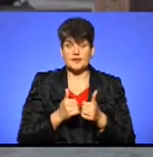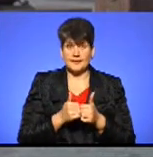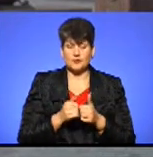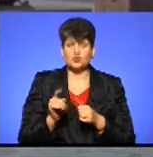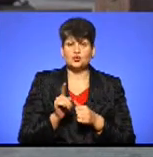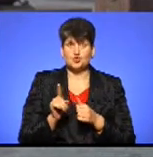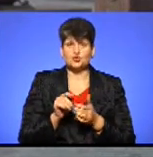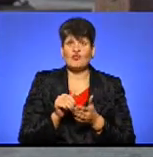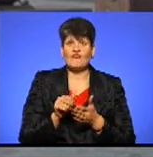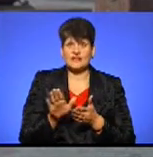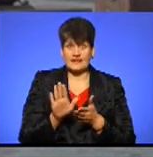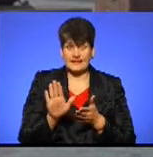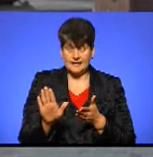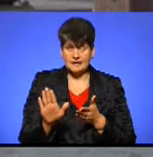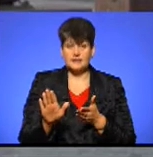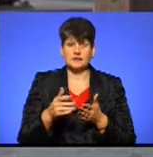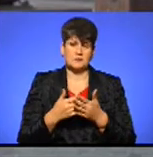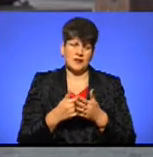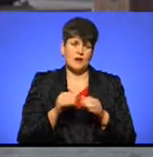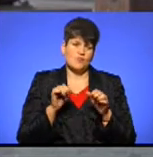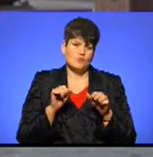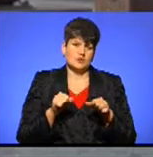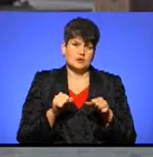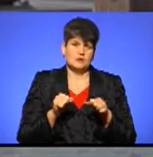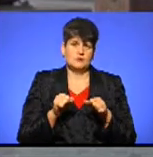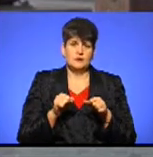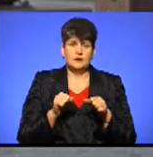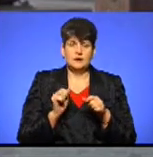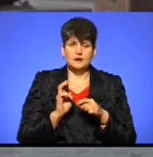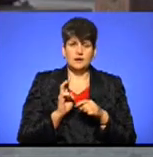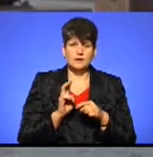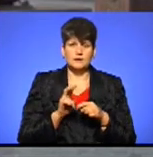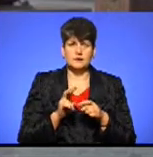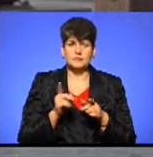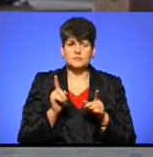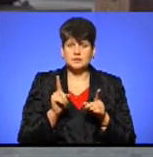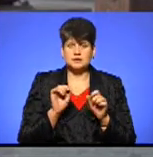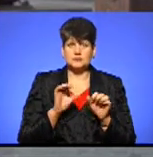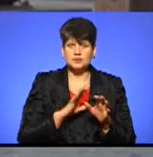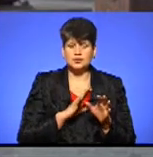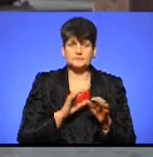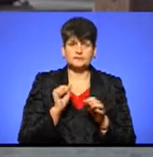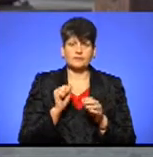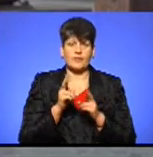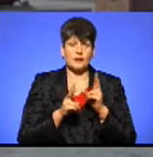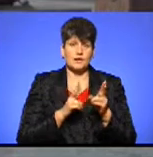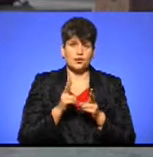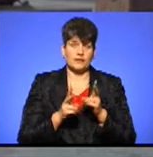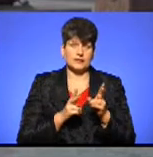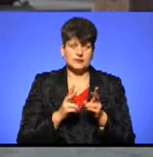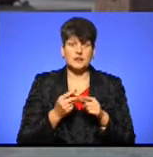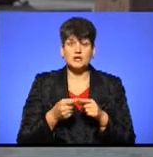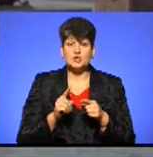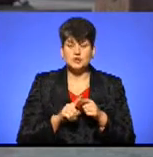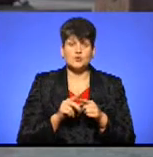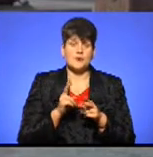відхилення, чи можливо навіть щодо проходження, тобто можна було апелювати до цього апеляційного